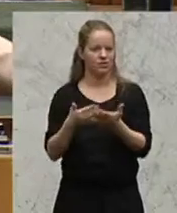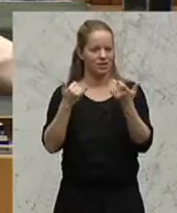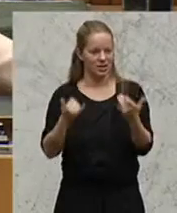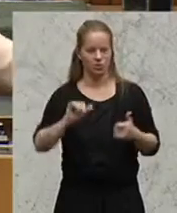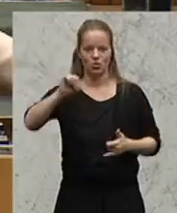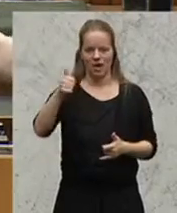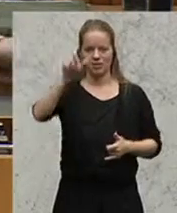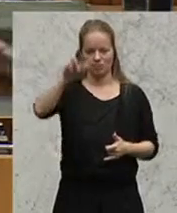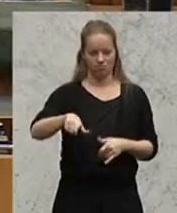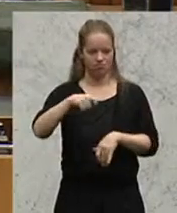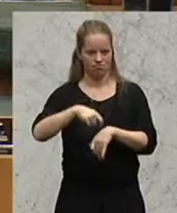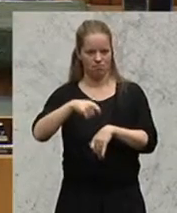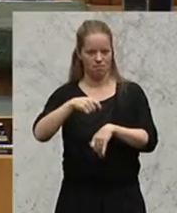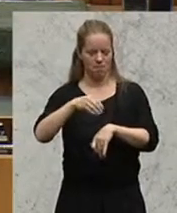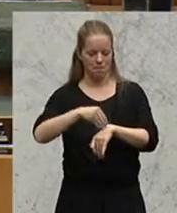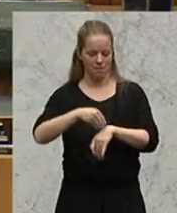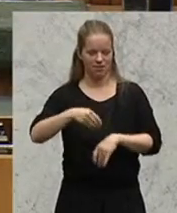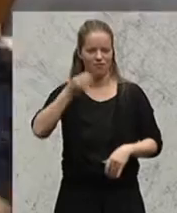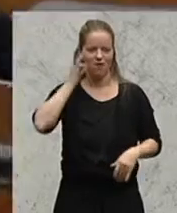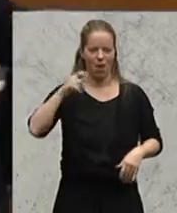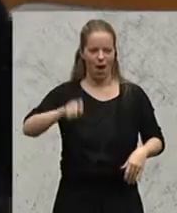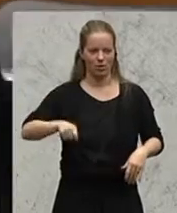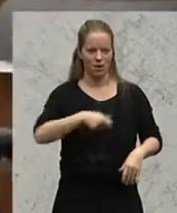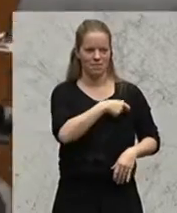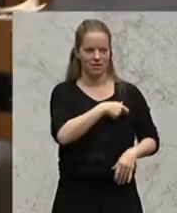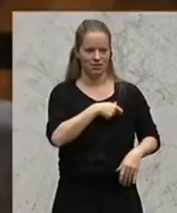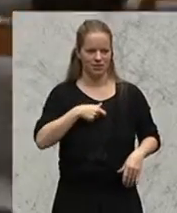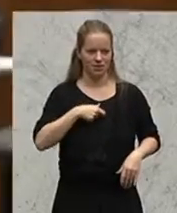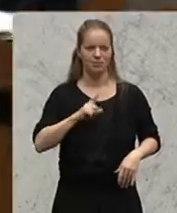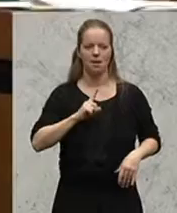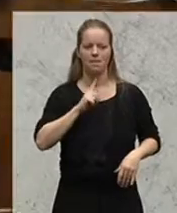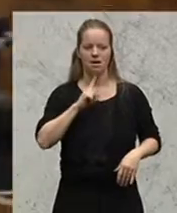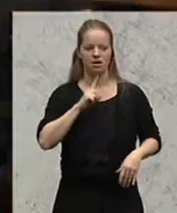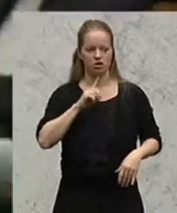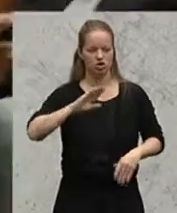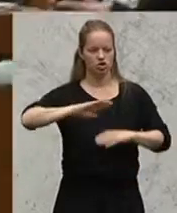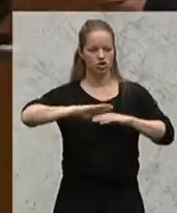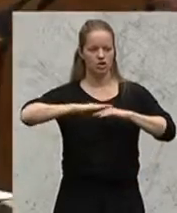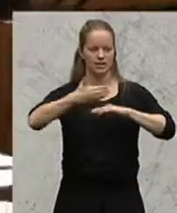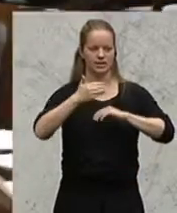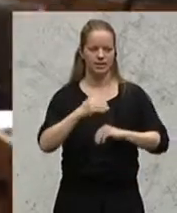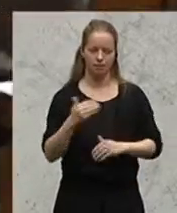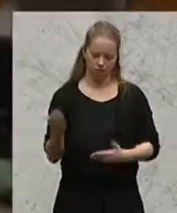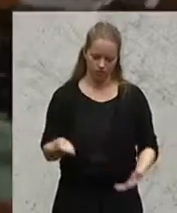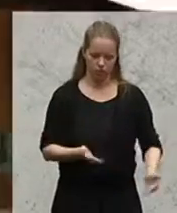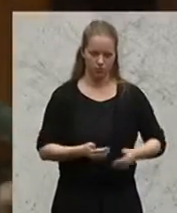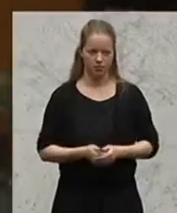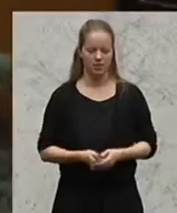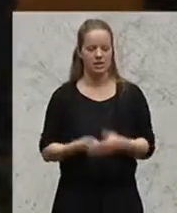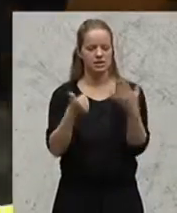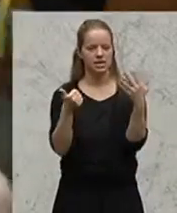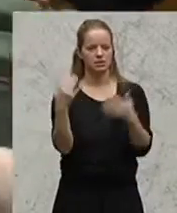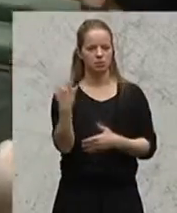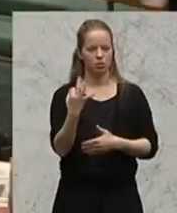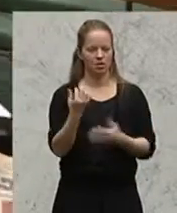Und als Erste zu Wort gemeldet ist die Frau Abgeordnete Magistra Birgit Schatz. Bitte Frau Abgeordnete, ich stelle Ihnen sechs